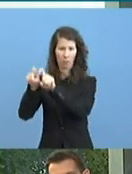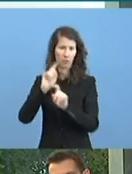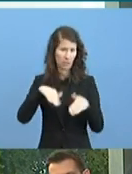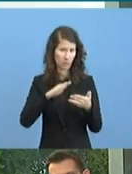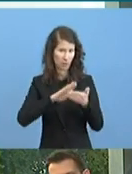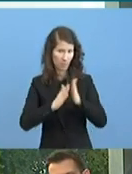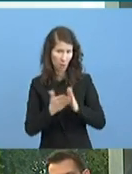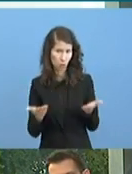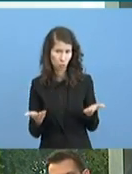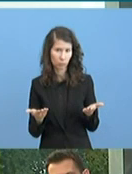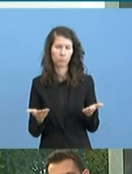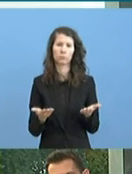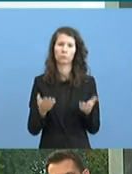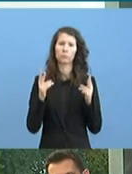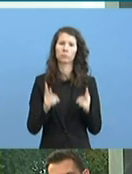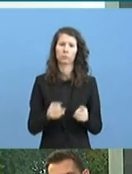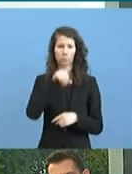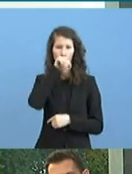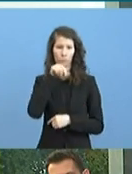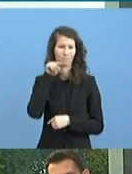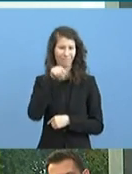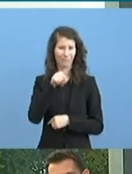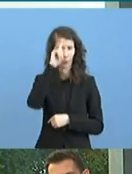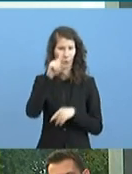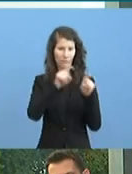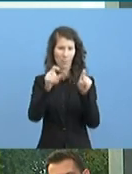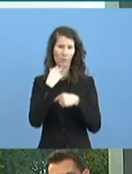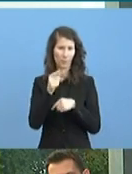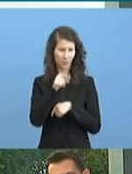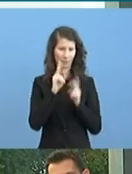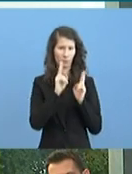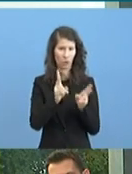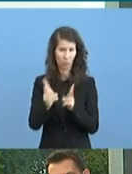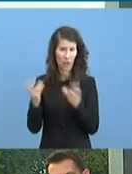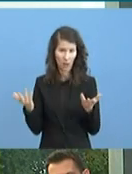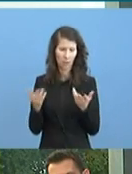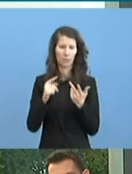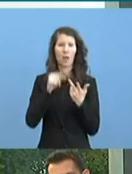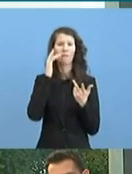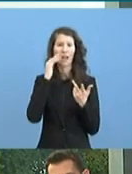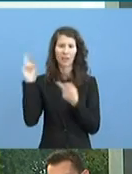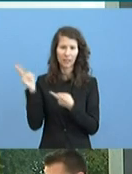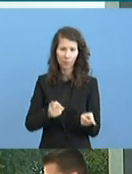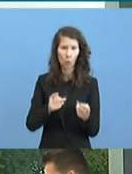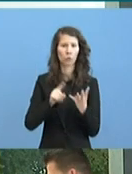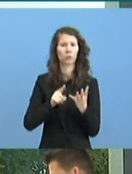angesprochen auf eine bevorzugte Belieferung der Bundesregierung? Und wann wird geliefert? Und wie werden die Geräte dann verteilt?